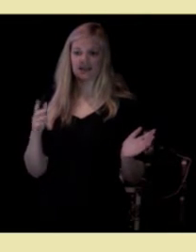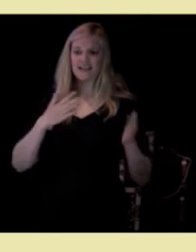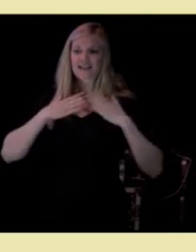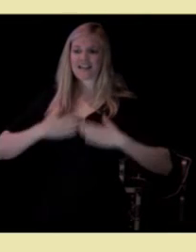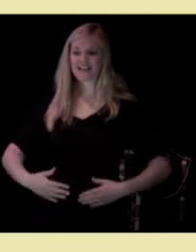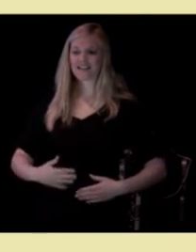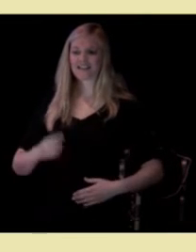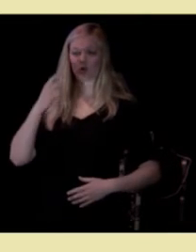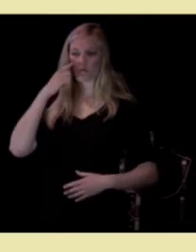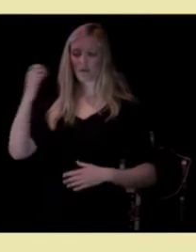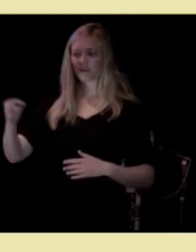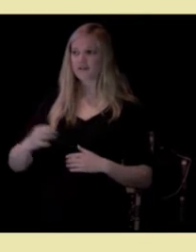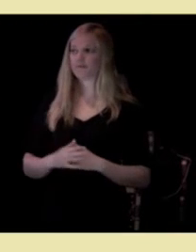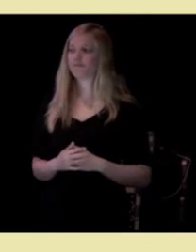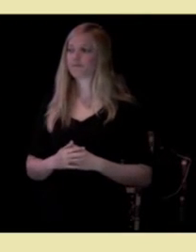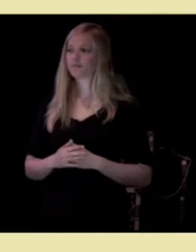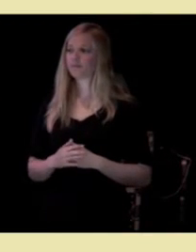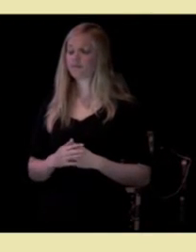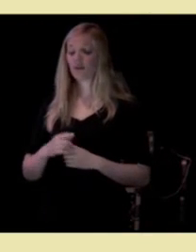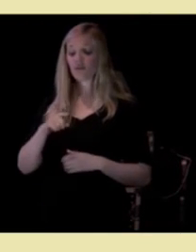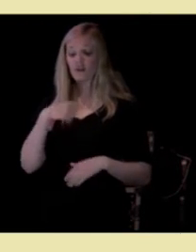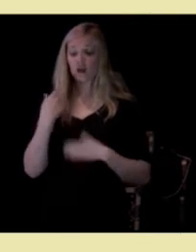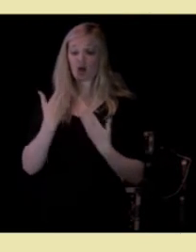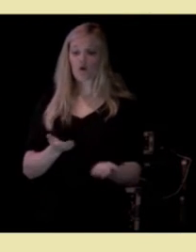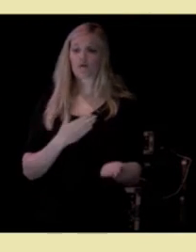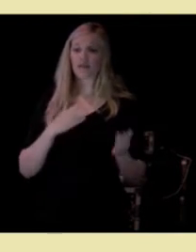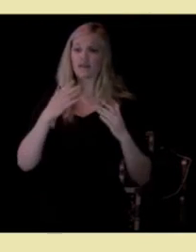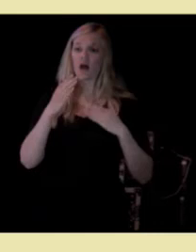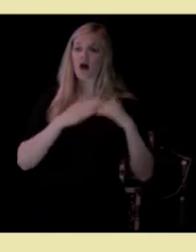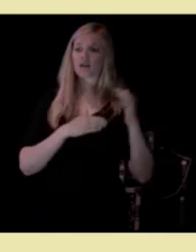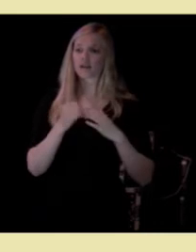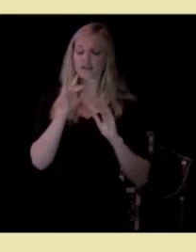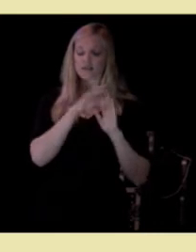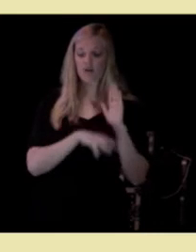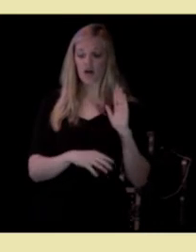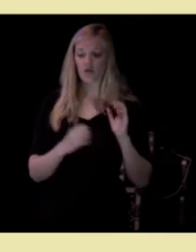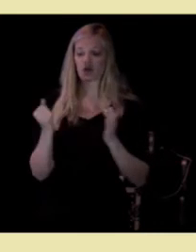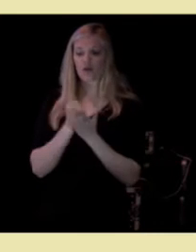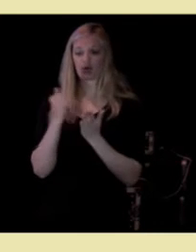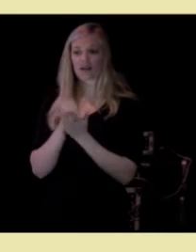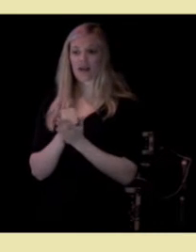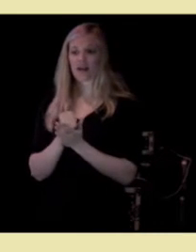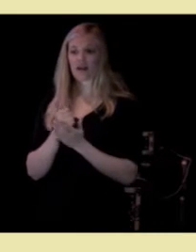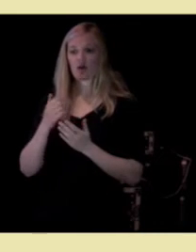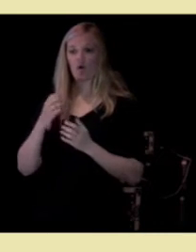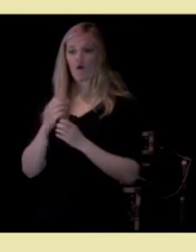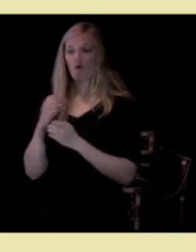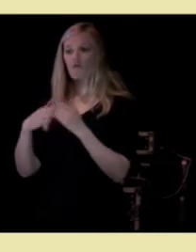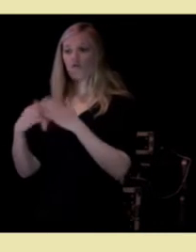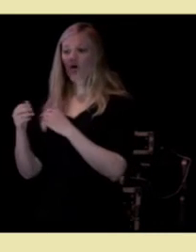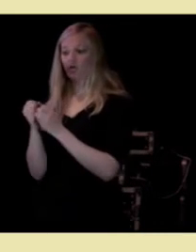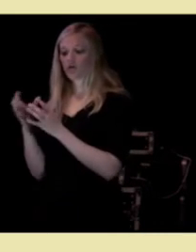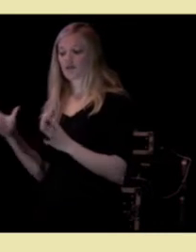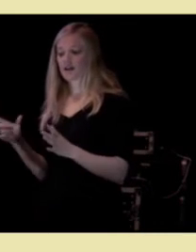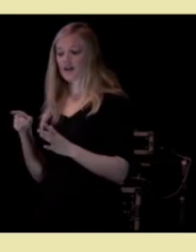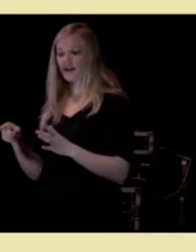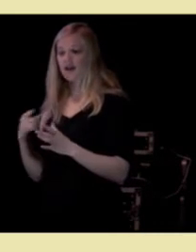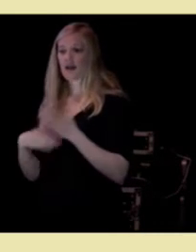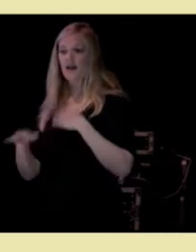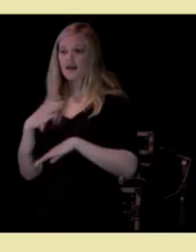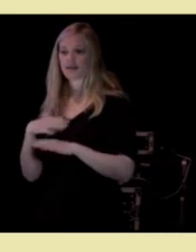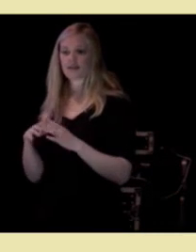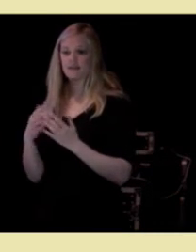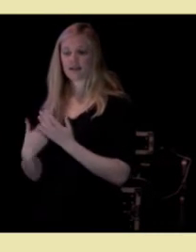Vi har tidligere lovet en handlingsplan for rekruttering kompetanse og fagutvikling i omsorgstjenesten. Det løftet skal vi